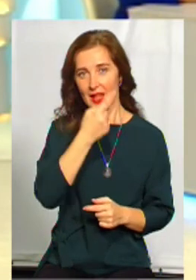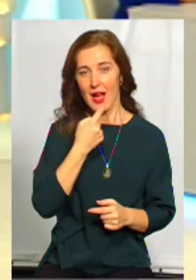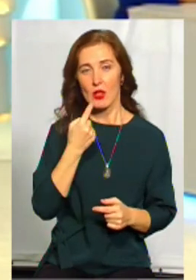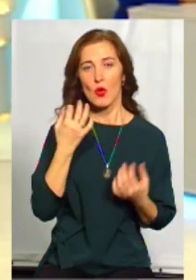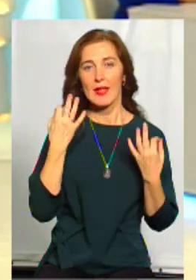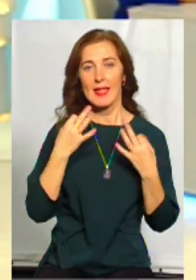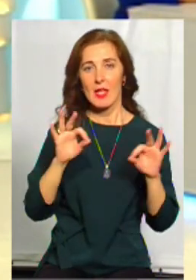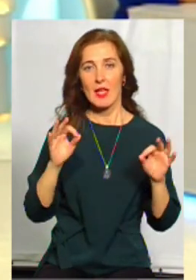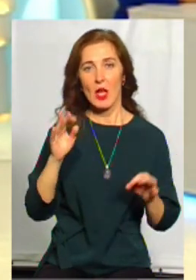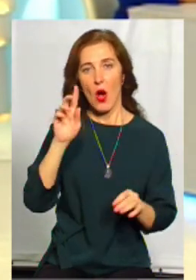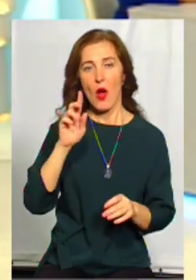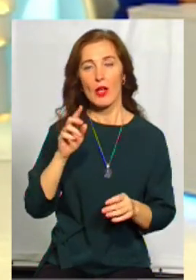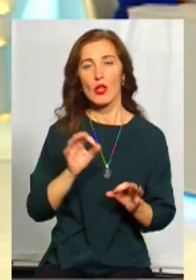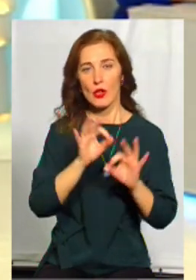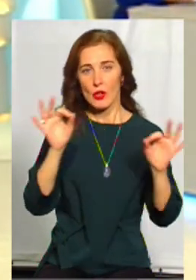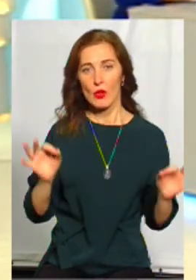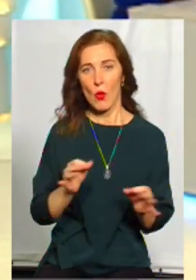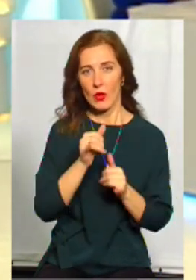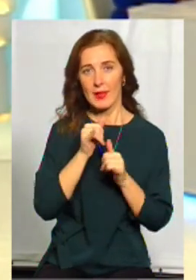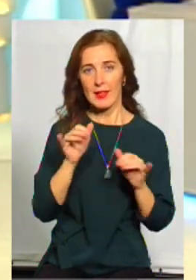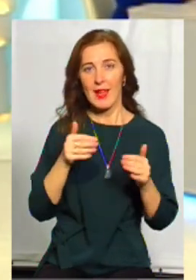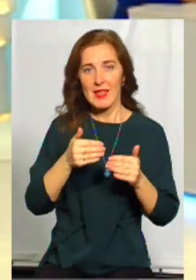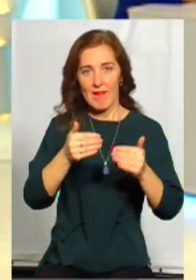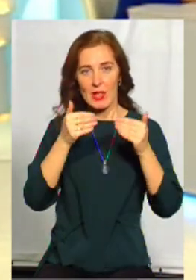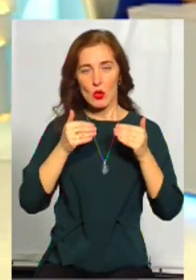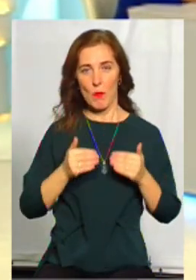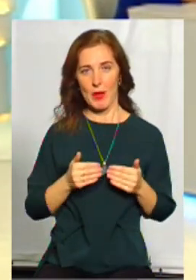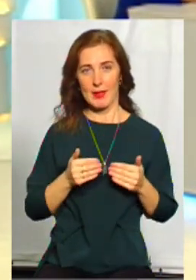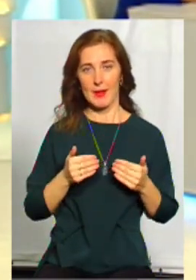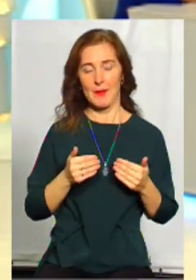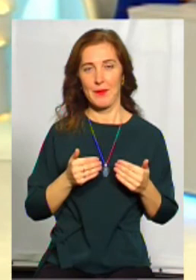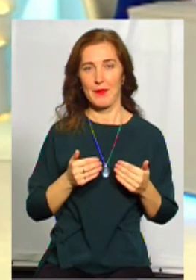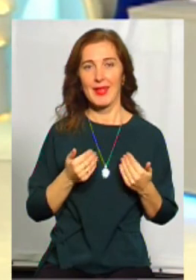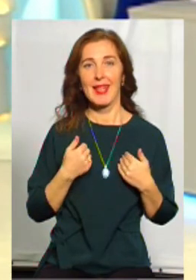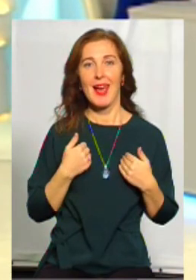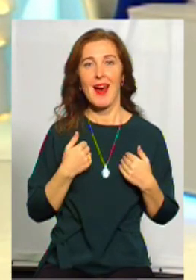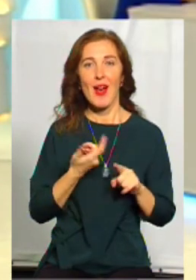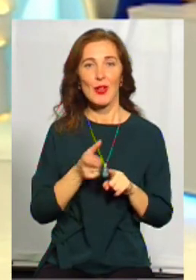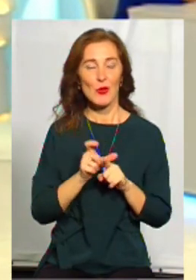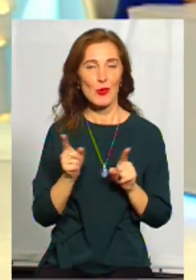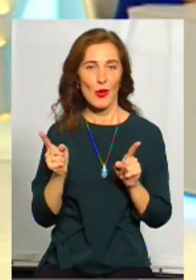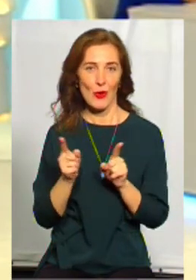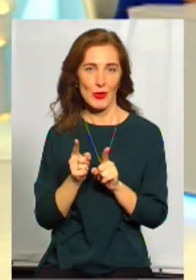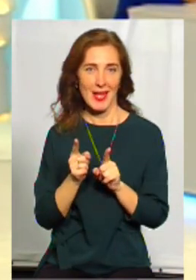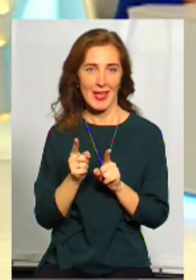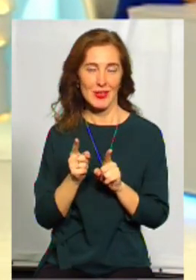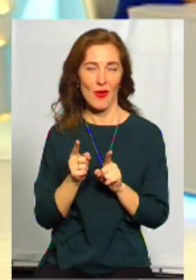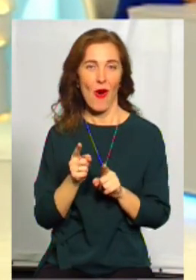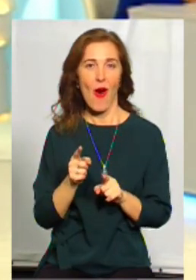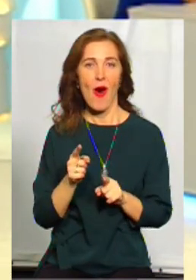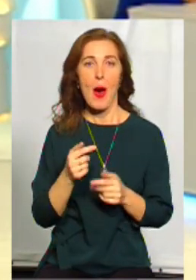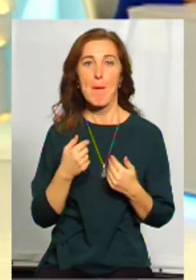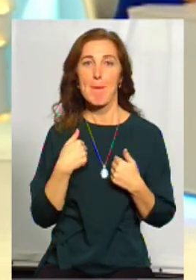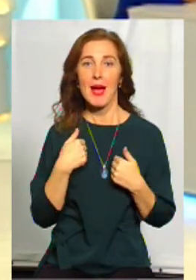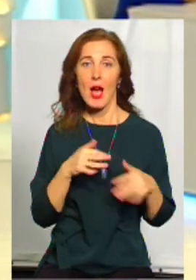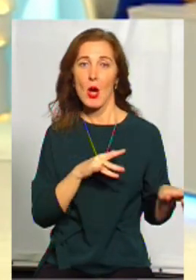ніколи не дасть відступити. Думаю, я так дуже коротенько. Однозначно, ми